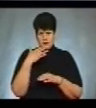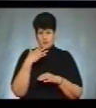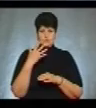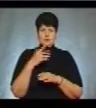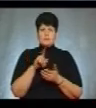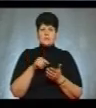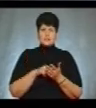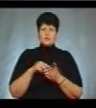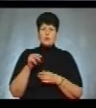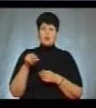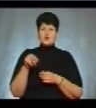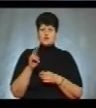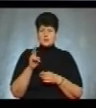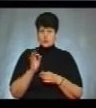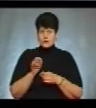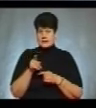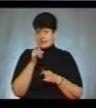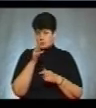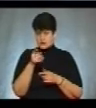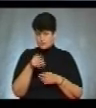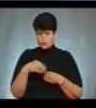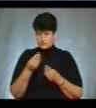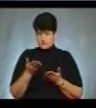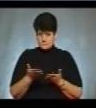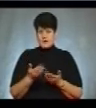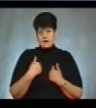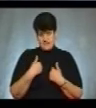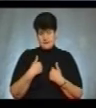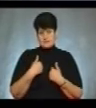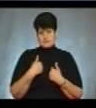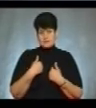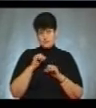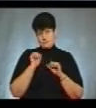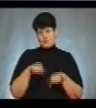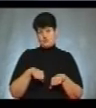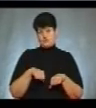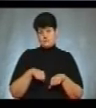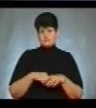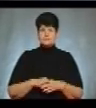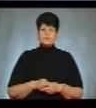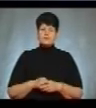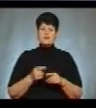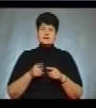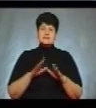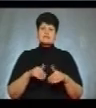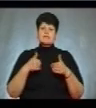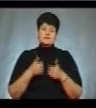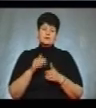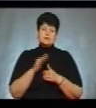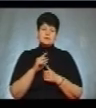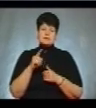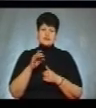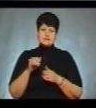Порошенко, які ви не можете йому поставити, але я можу. Таке відеозвернення Володимир Зеленський